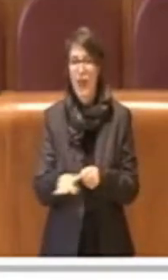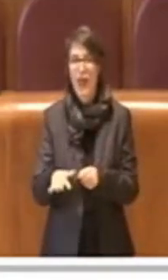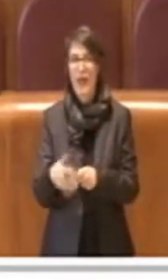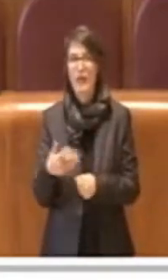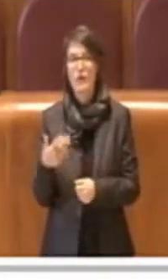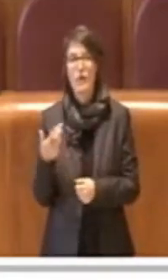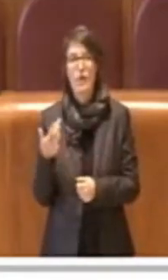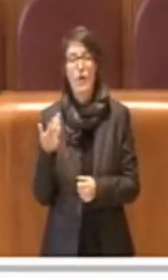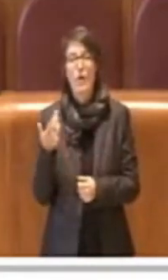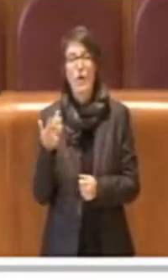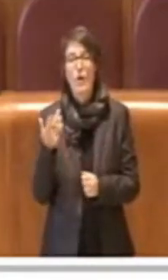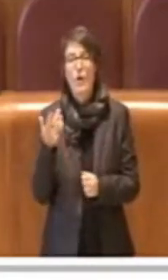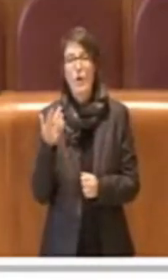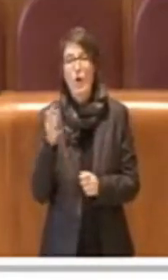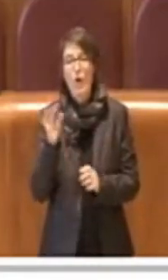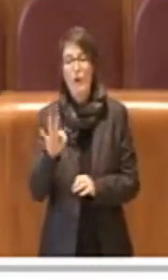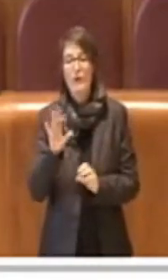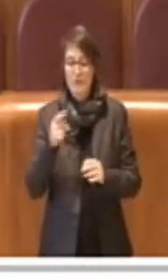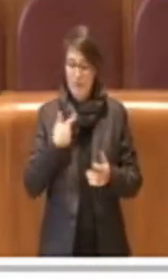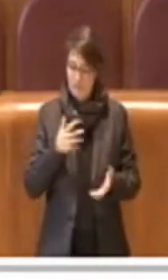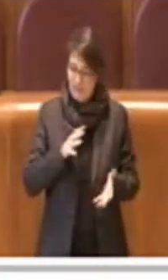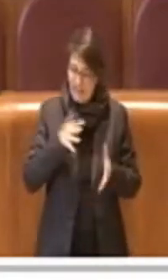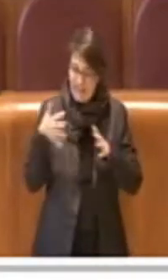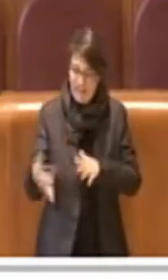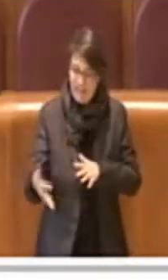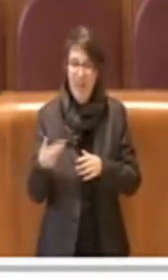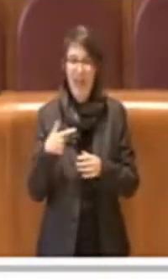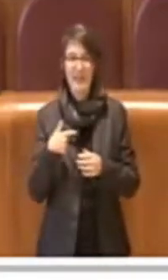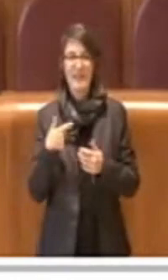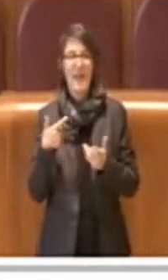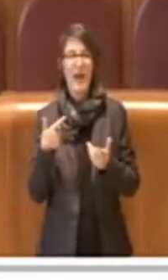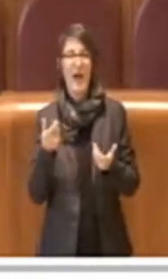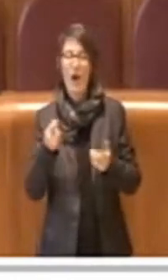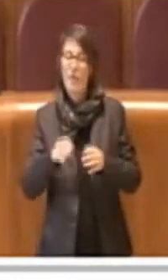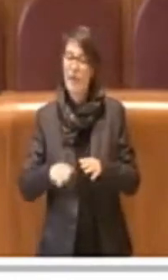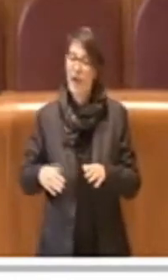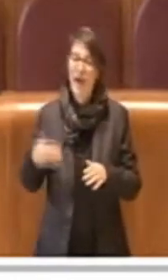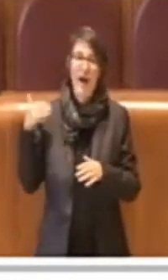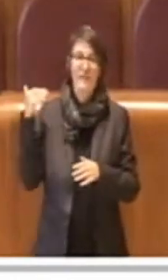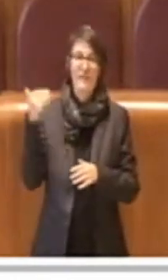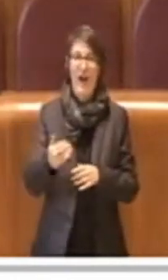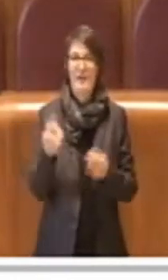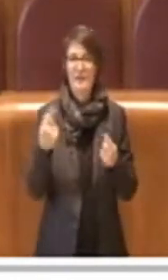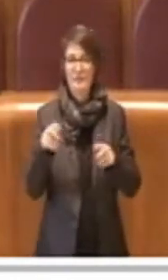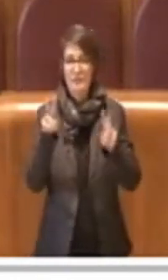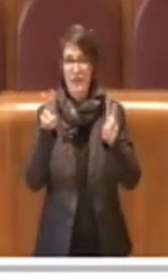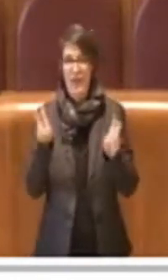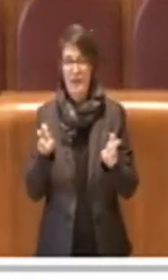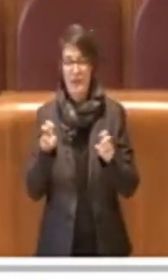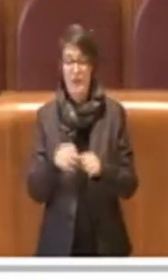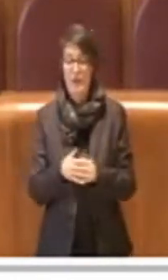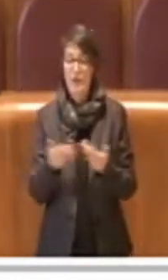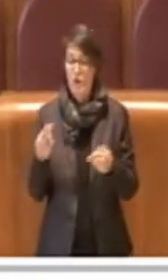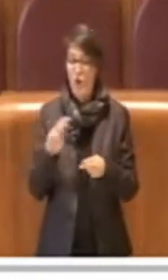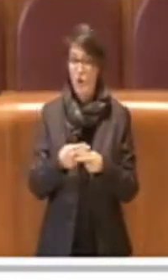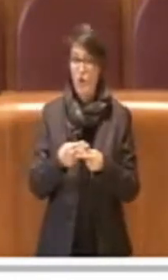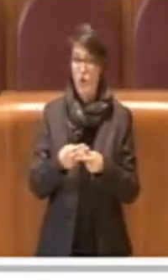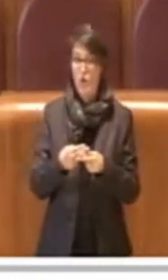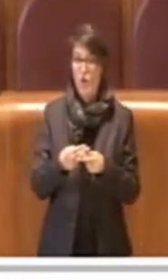già espresso su questa tematica, ospitando anche la FAO proprio sul territorio